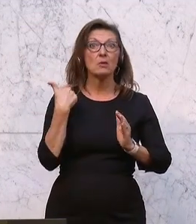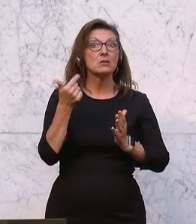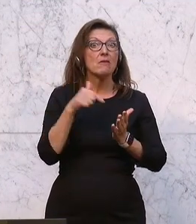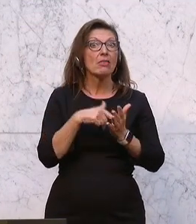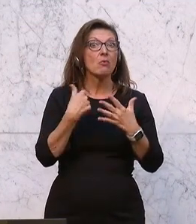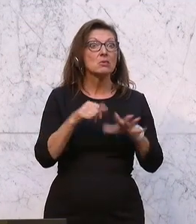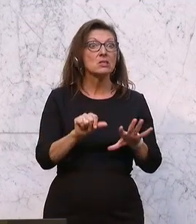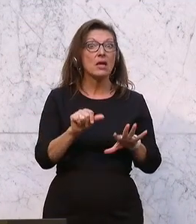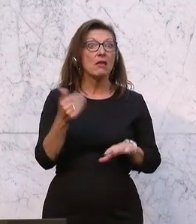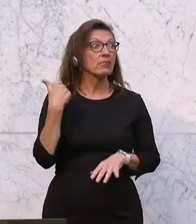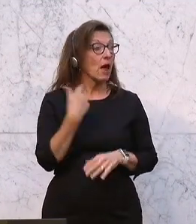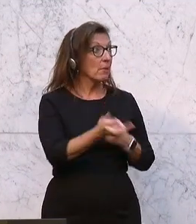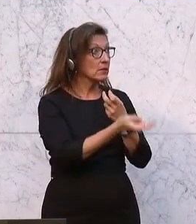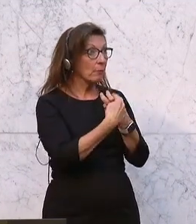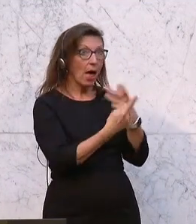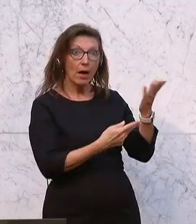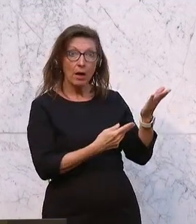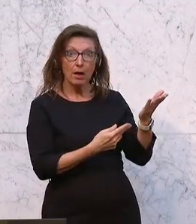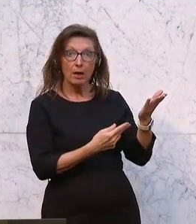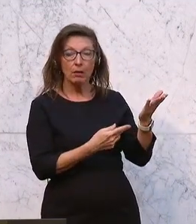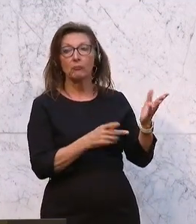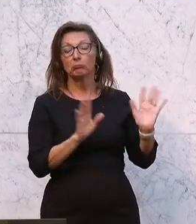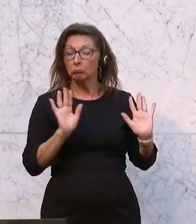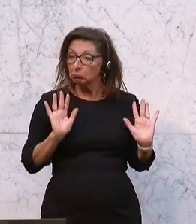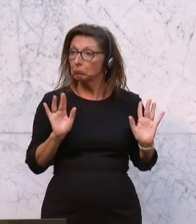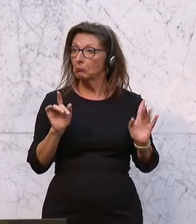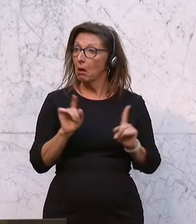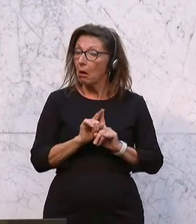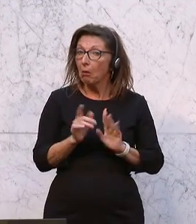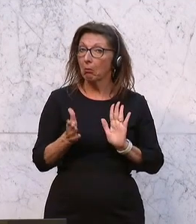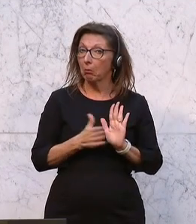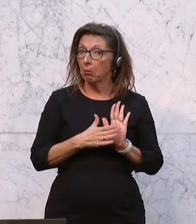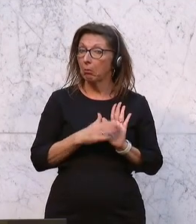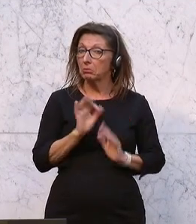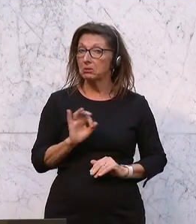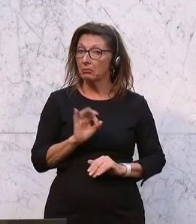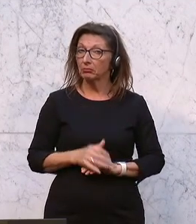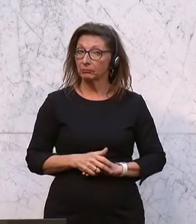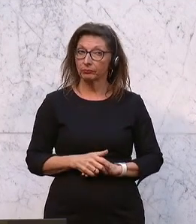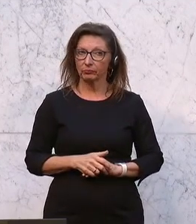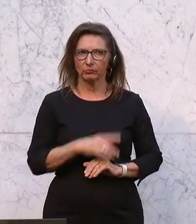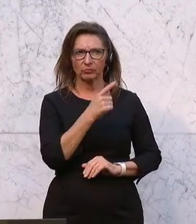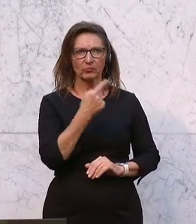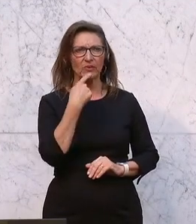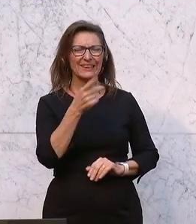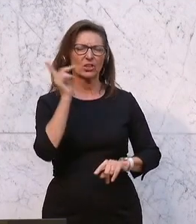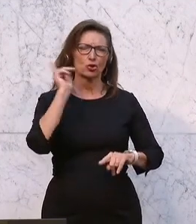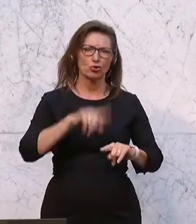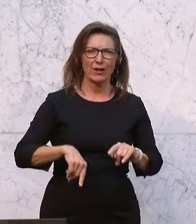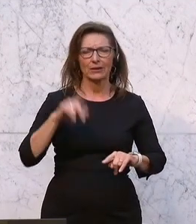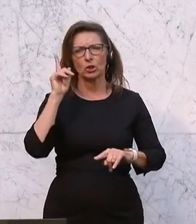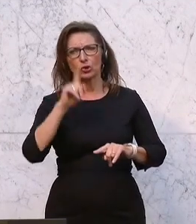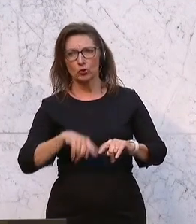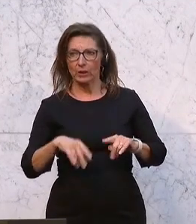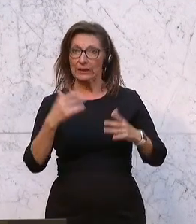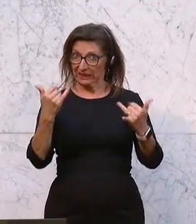wo ihr noch dabei wart, sagt auch das eine und das andere aus. Und wenn du immer nur gesagt hättest, wie schlecht das ist, wir machen jetzt